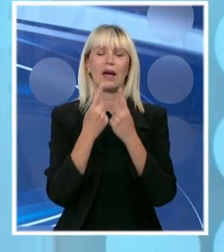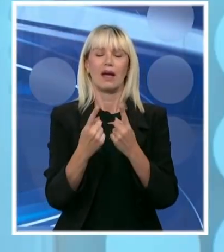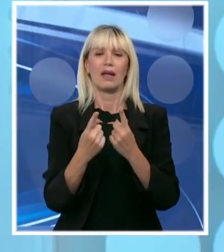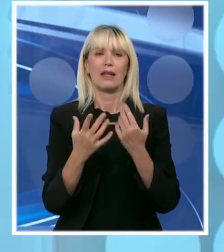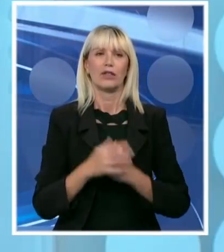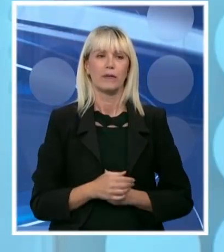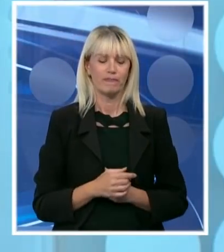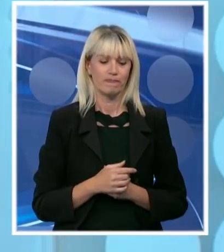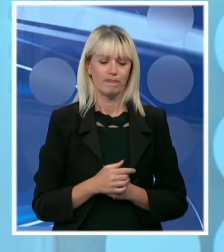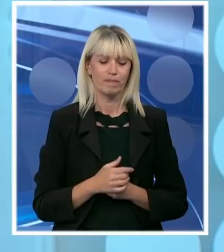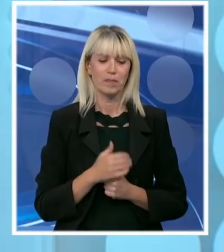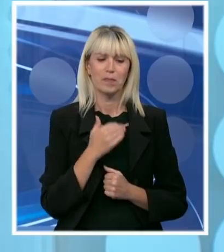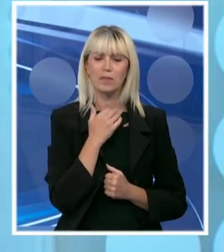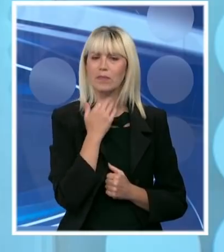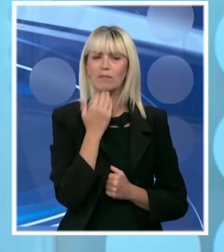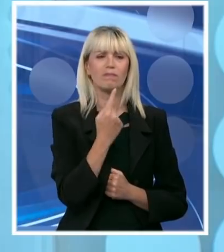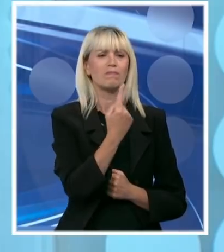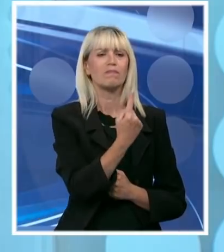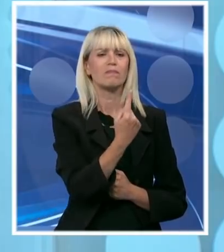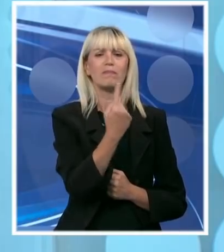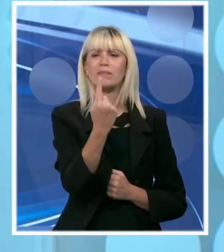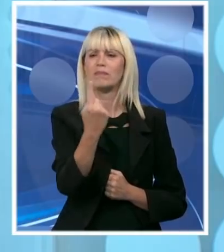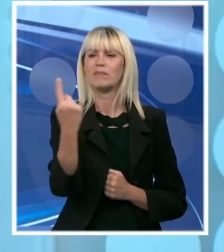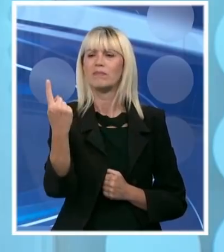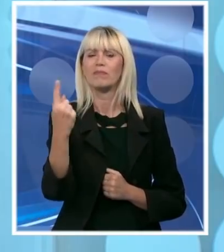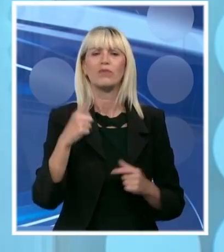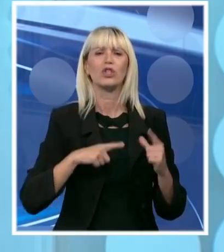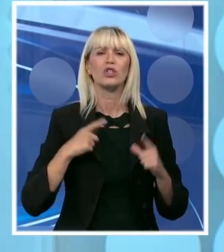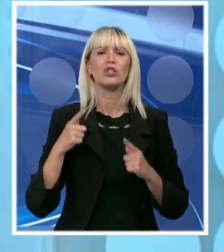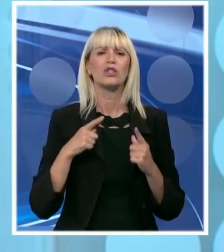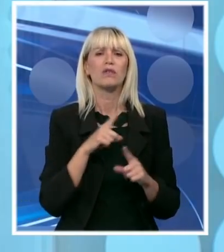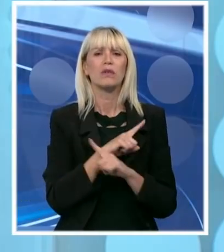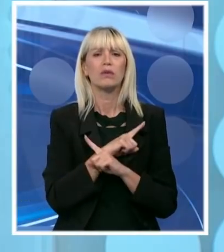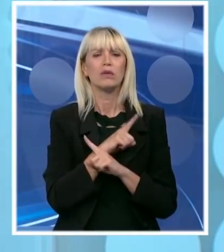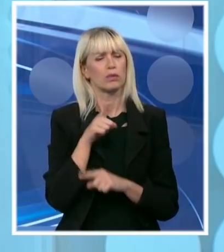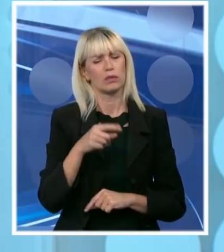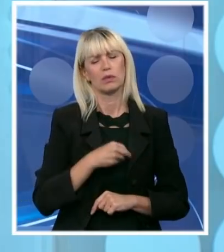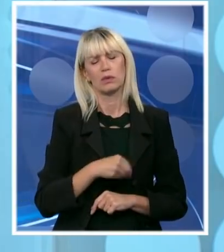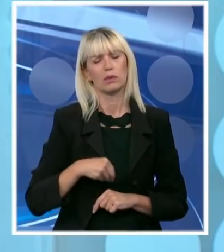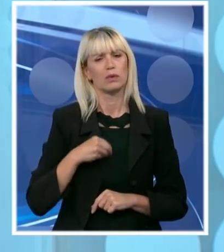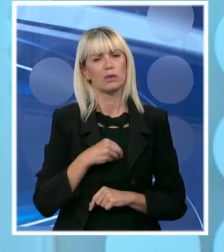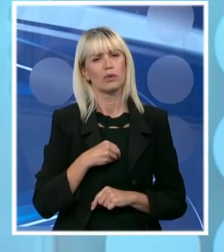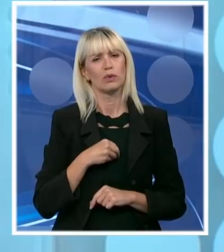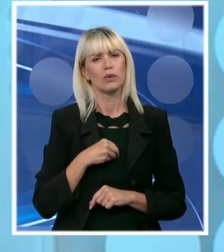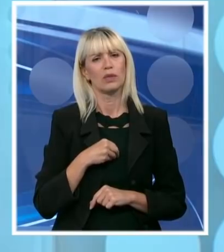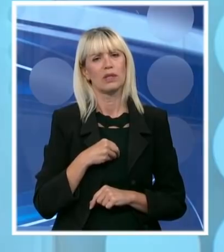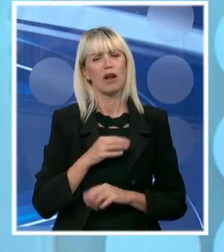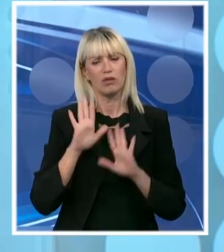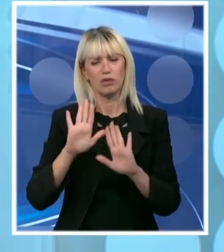svaki život izgubljeni je užas i tragedije za porodicu. I tim ljudima